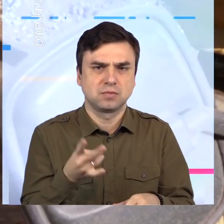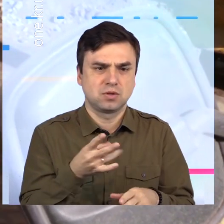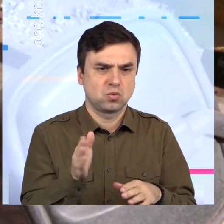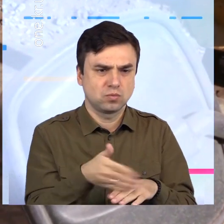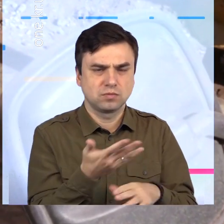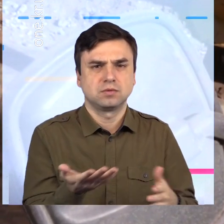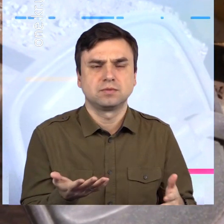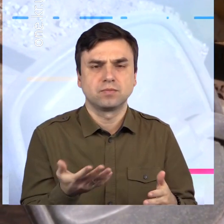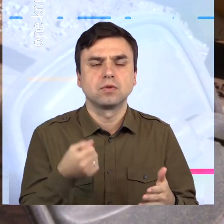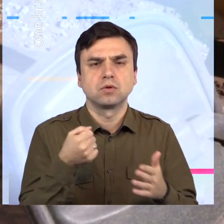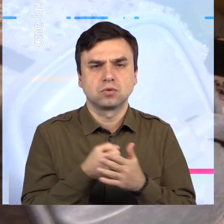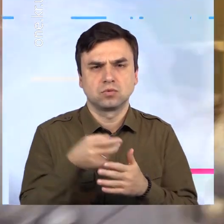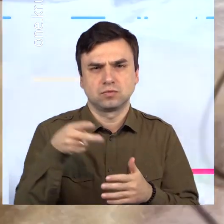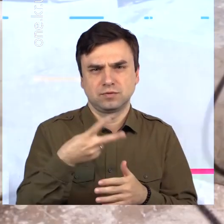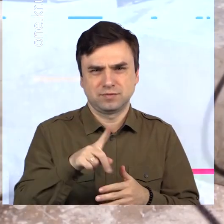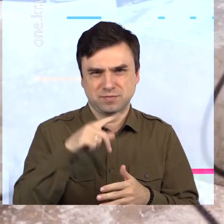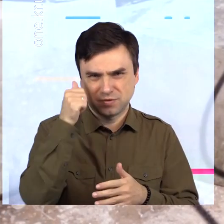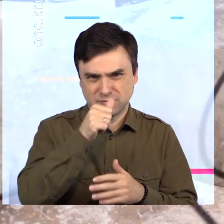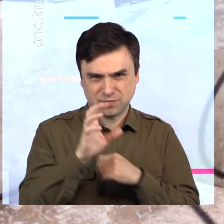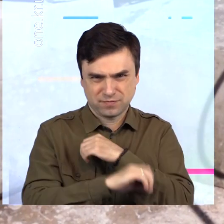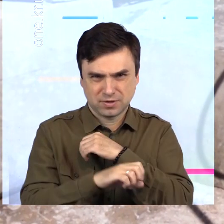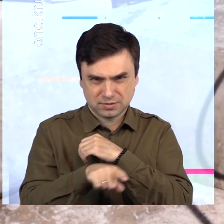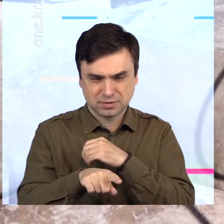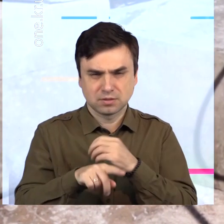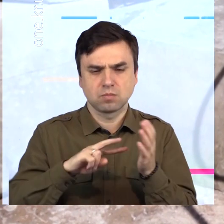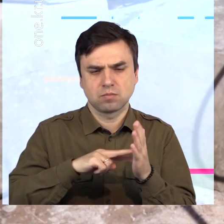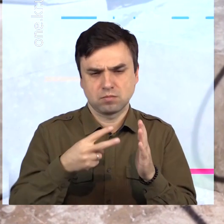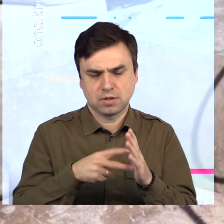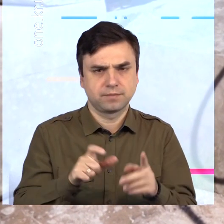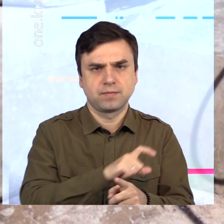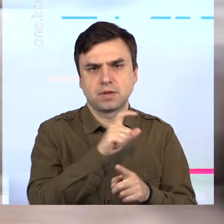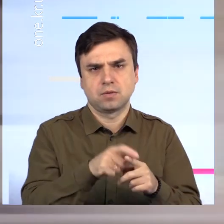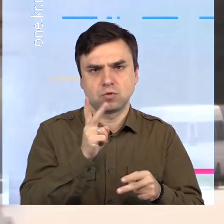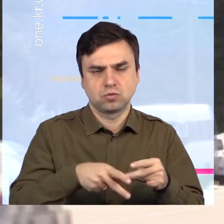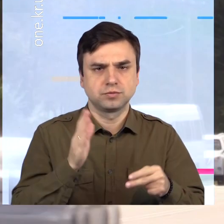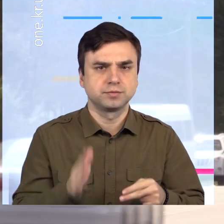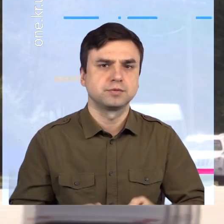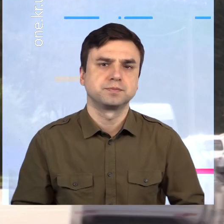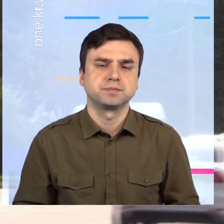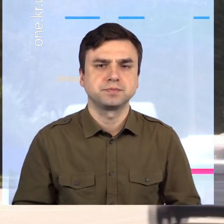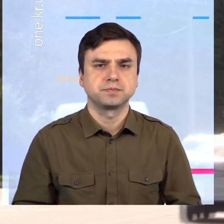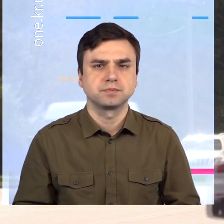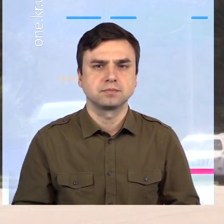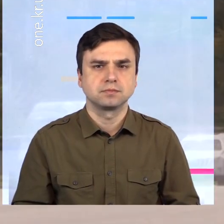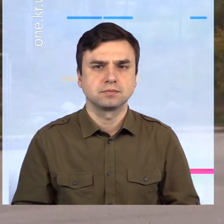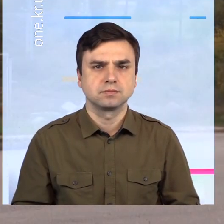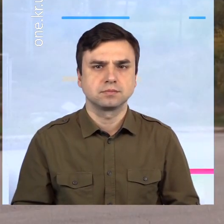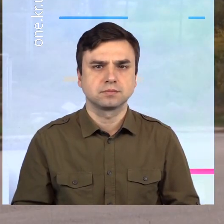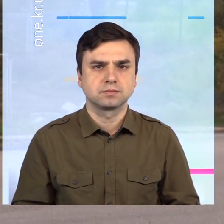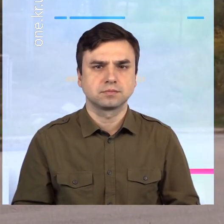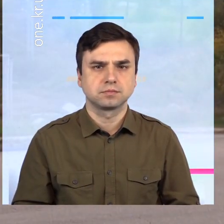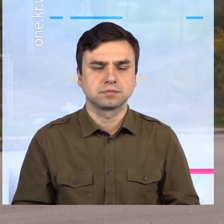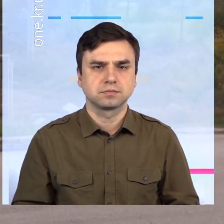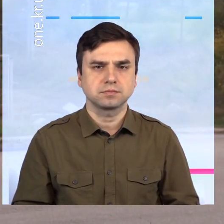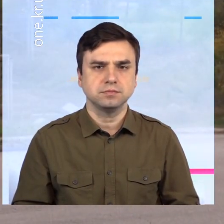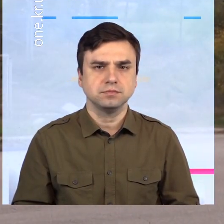кінця поточного 2021 року заплановані масштабні роботи успішно втілять в життя. Олександр Фефілатів, Олександр Махорт, Перший